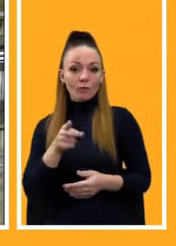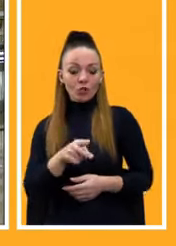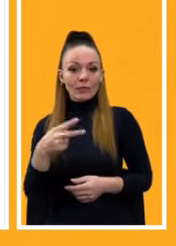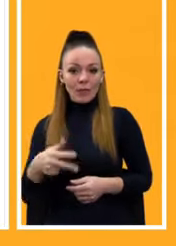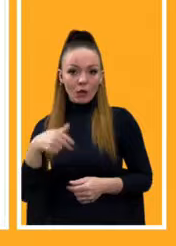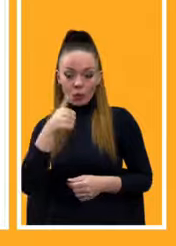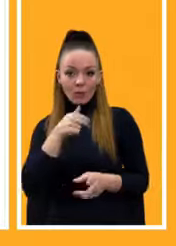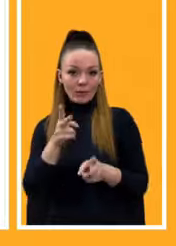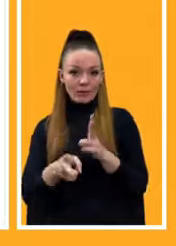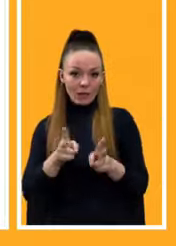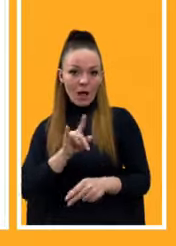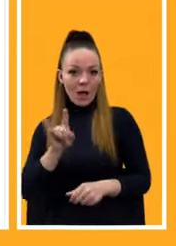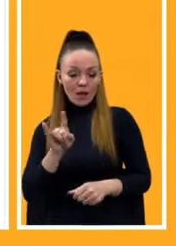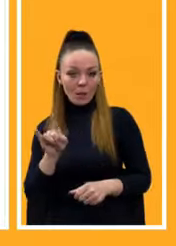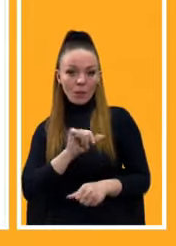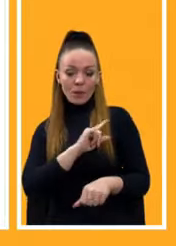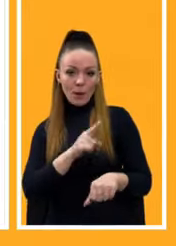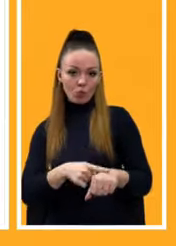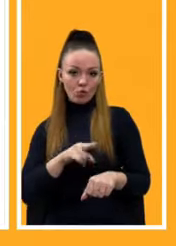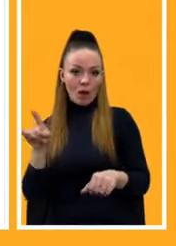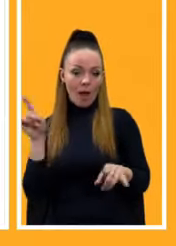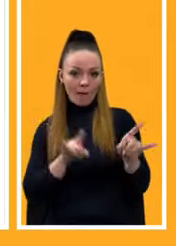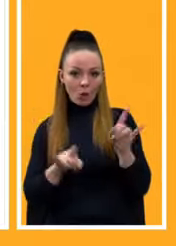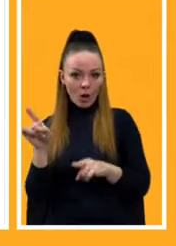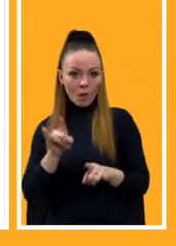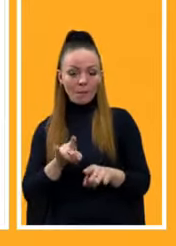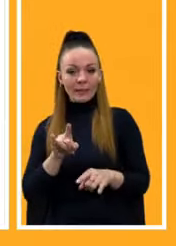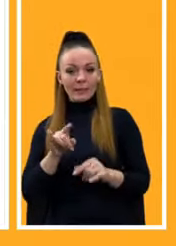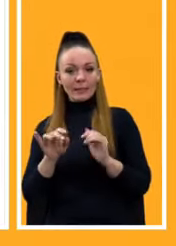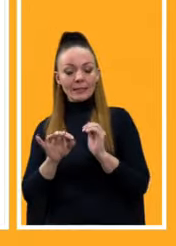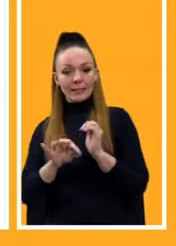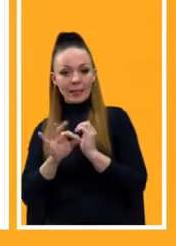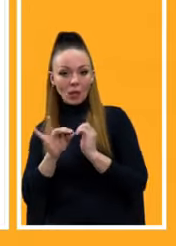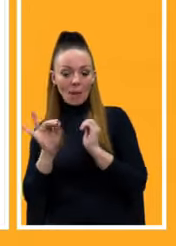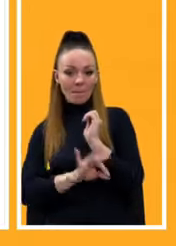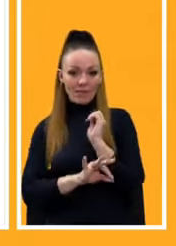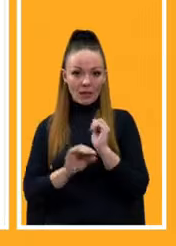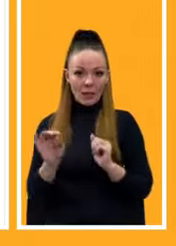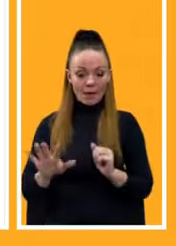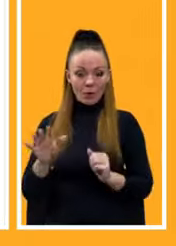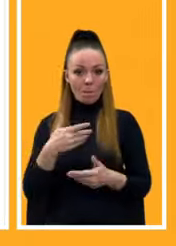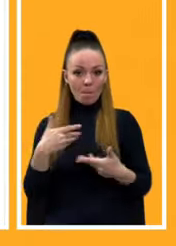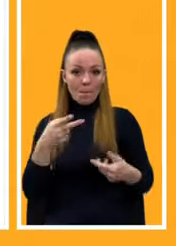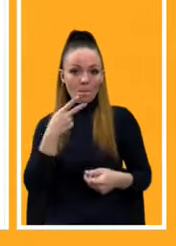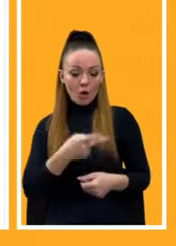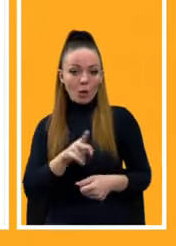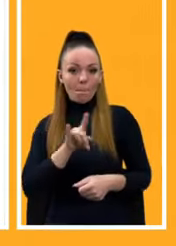трансформувати аеропорт у найпотужніший авіахаб Східної та Південної Європи. Ми бачимо, що Бориспіль може стати